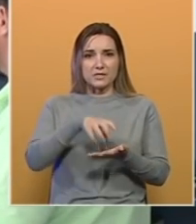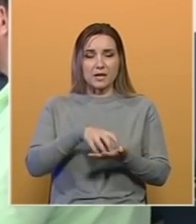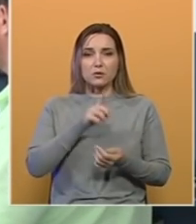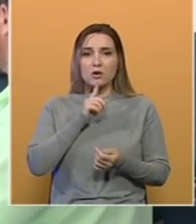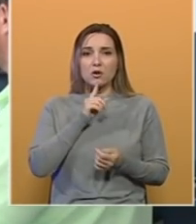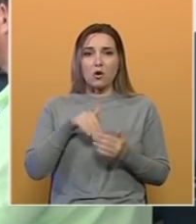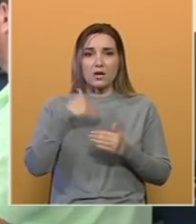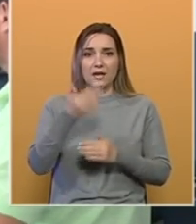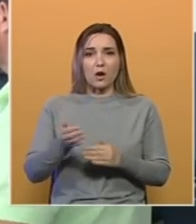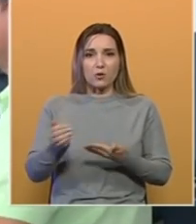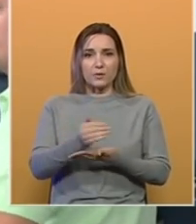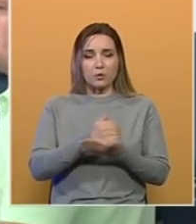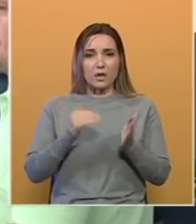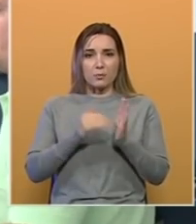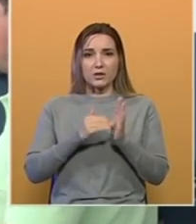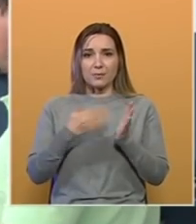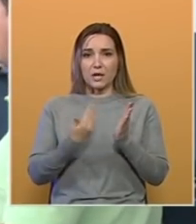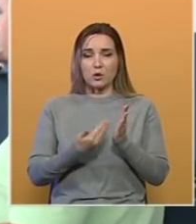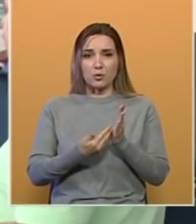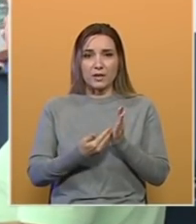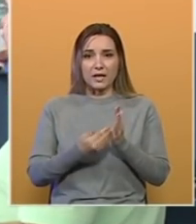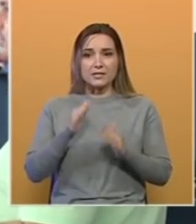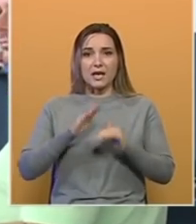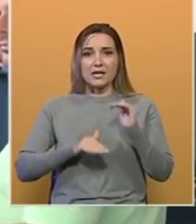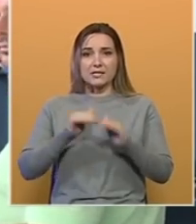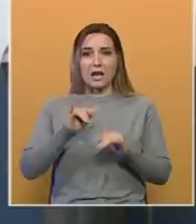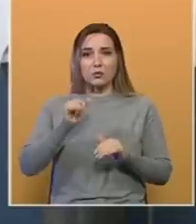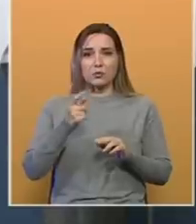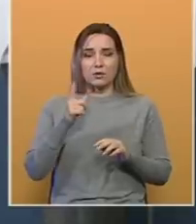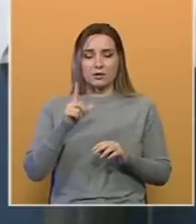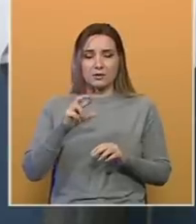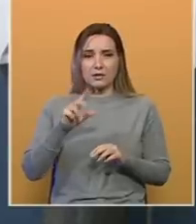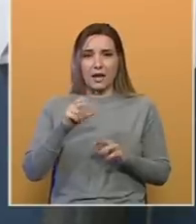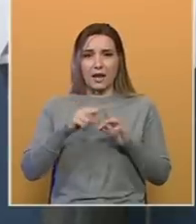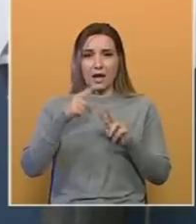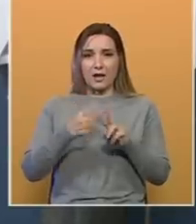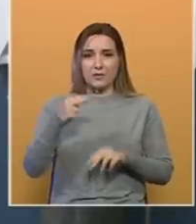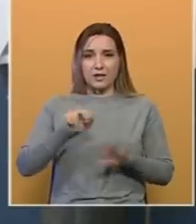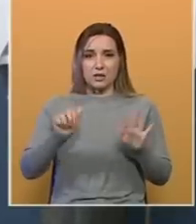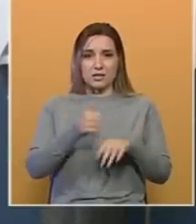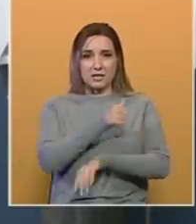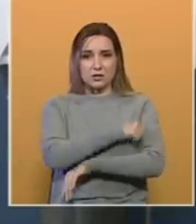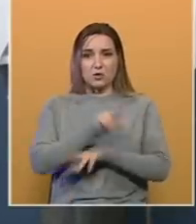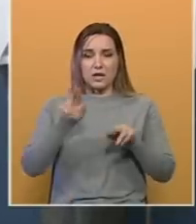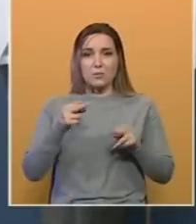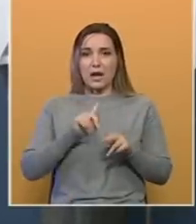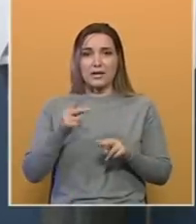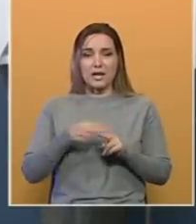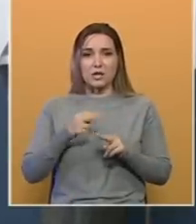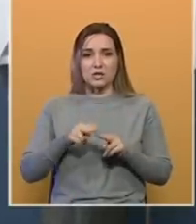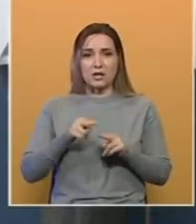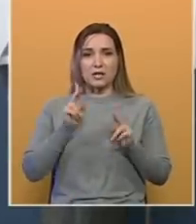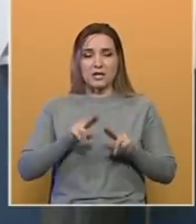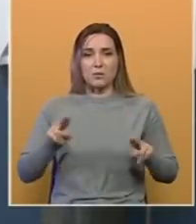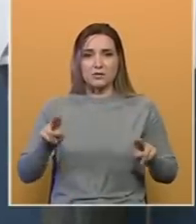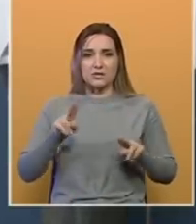je, nakon prikupljanja potrebne dokumentacije, izgradio u Jelahu. Od 2016. godine ima neriješen imovinsko-pravni